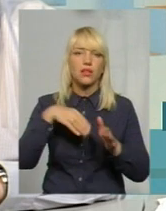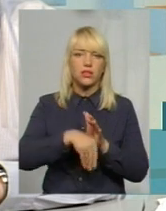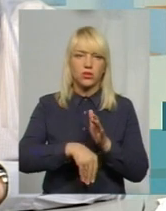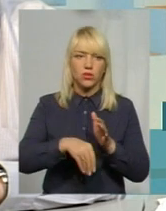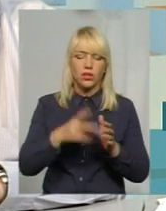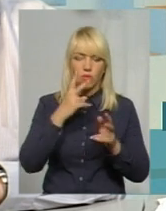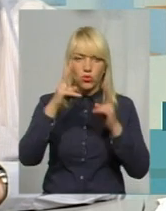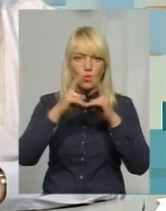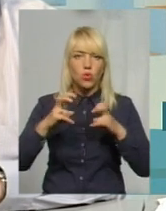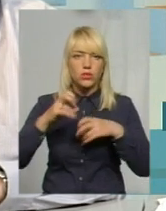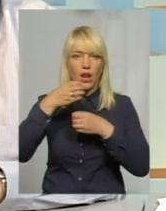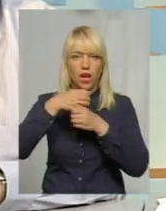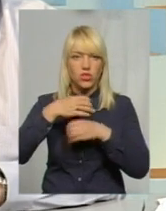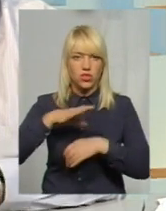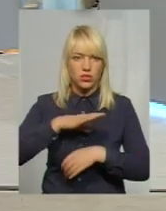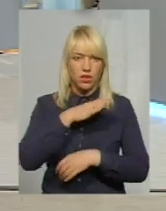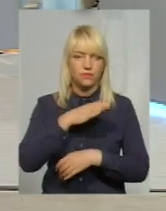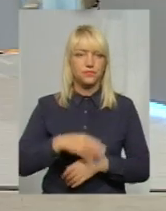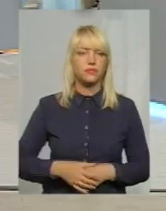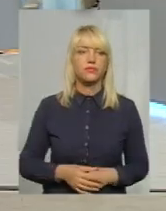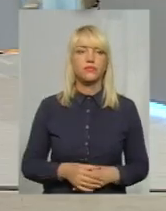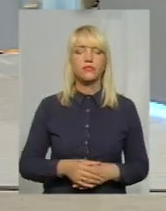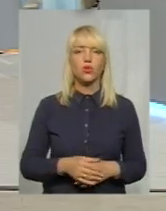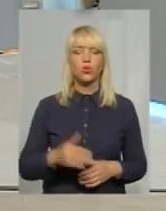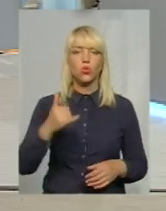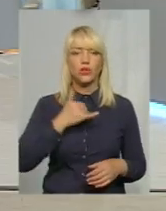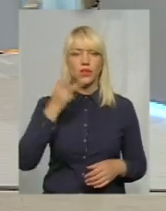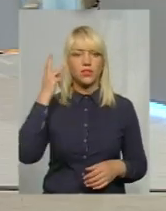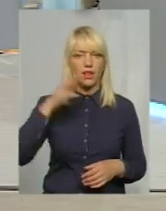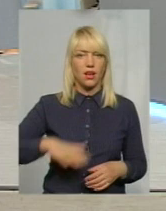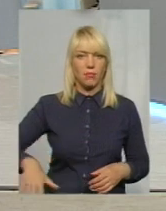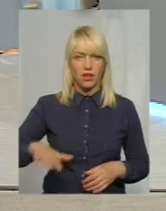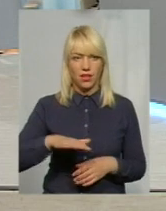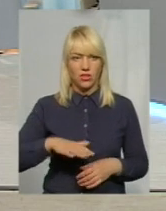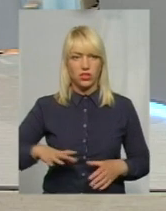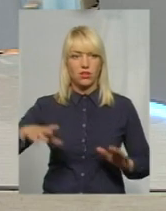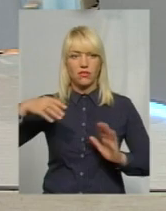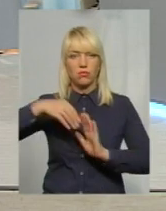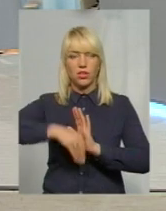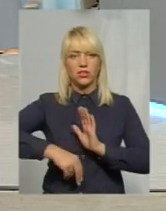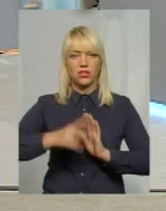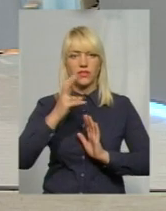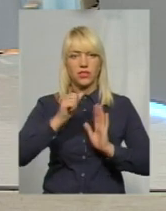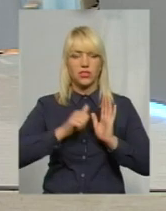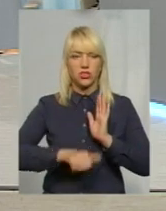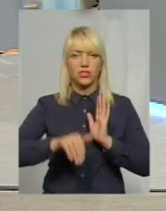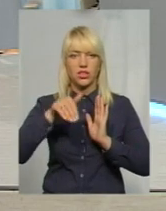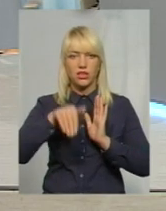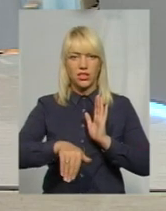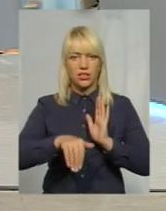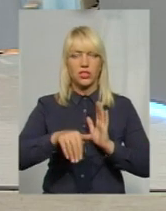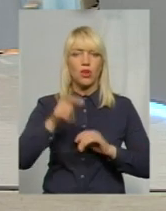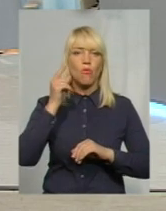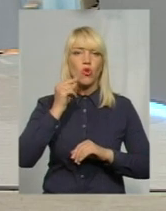відповідні дослідження. У нас на Хмельниччині в межах 260 тисяч є